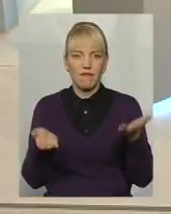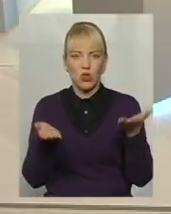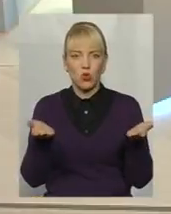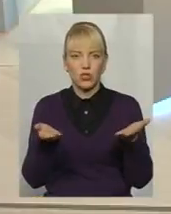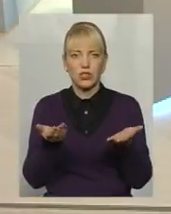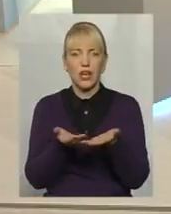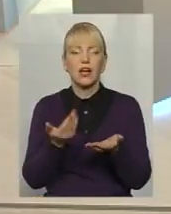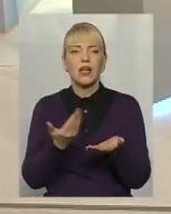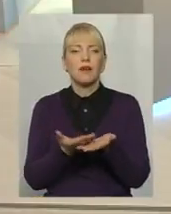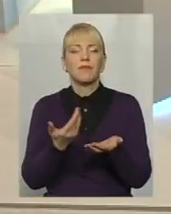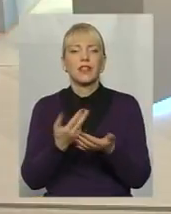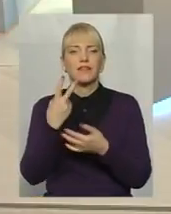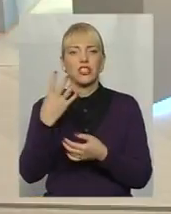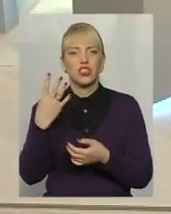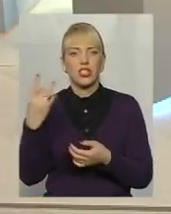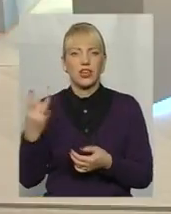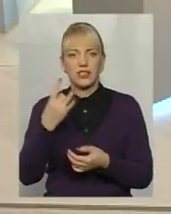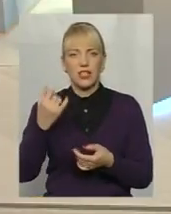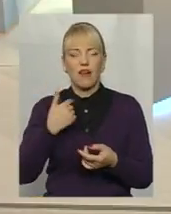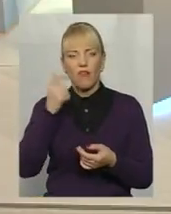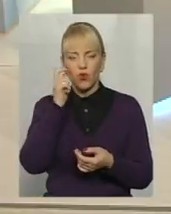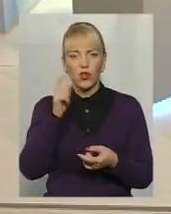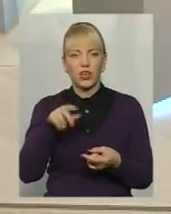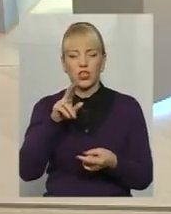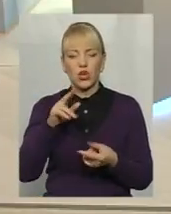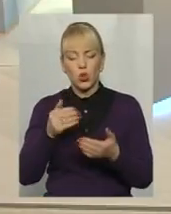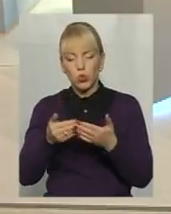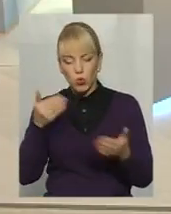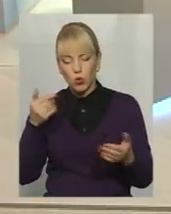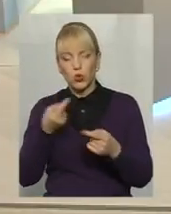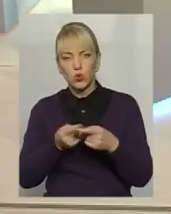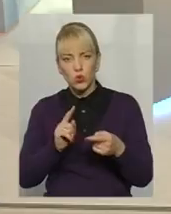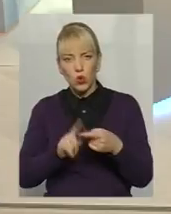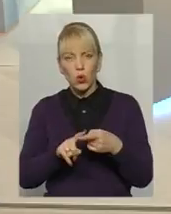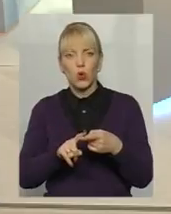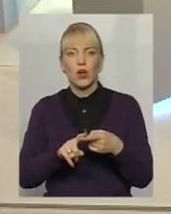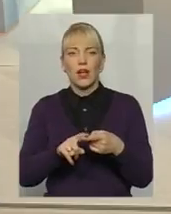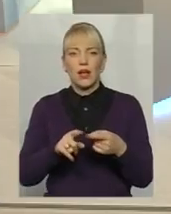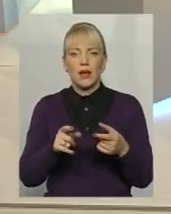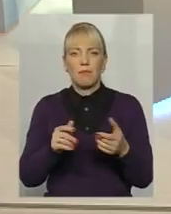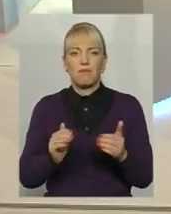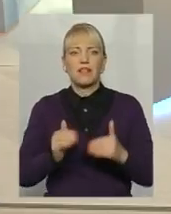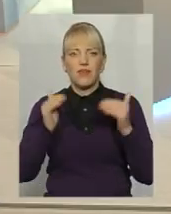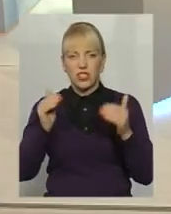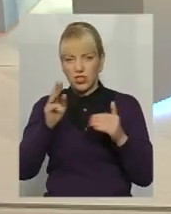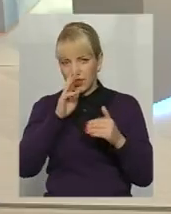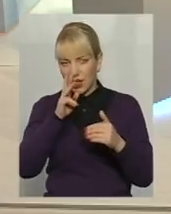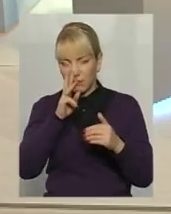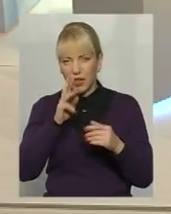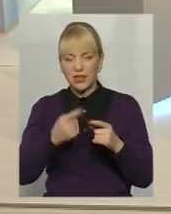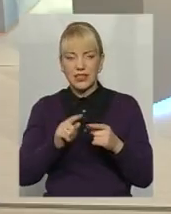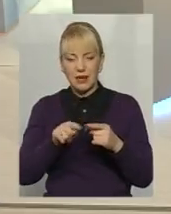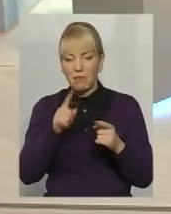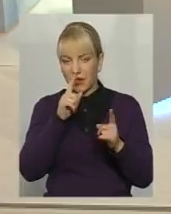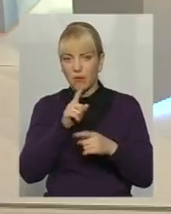24 рази. В Україні до цього підняття заробітної плати мінімальної співвідношення таке складало 43,3 рази, тобто, фактично,